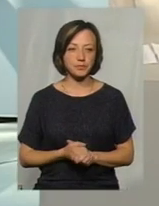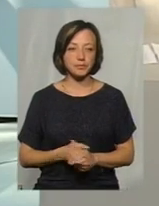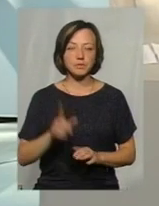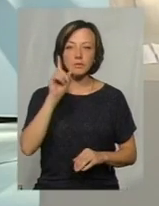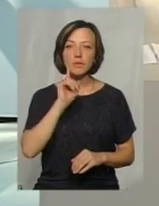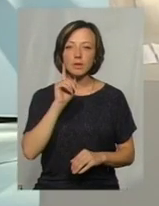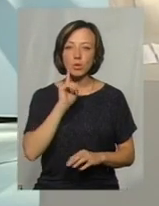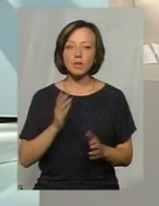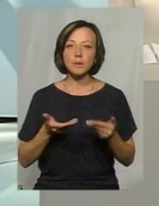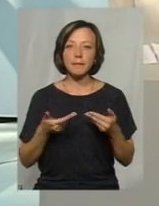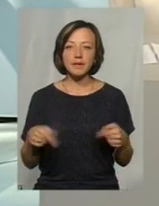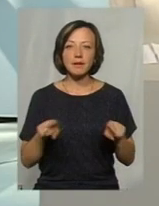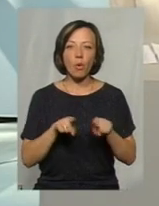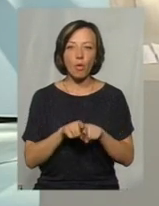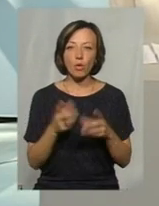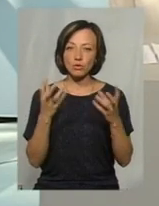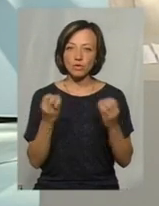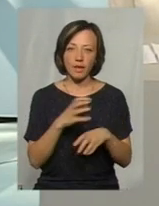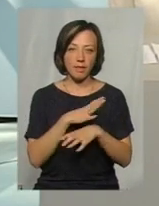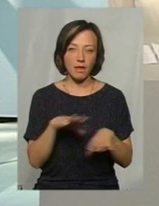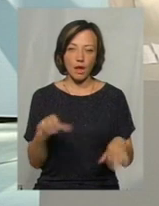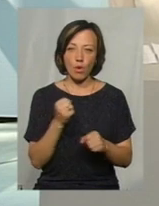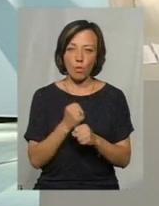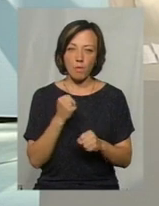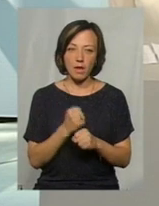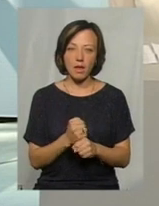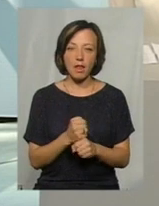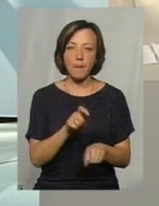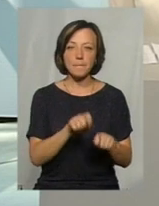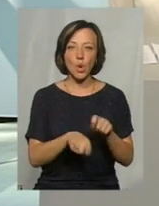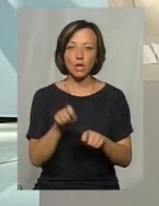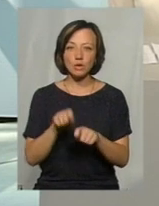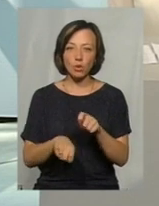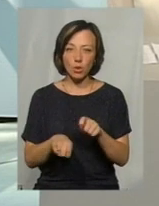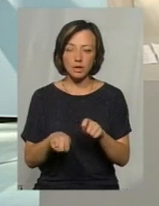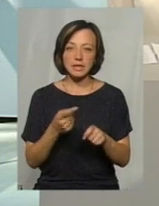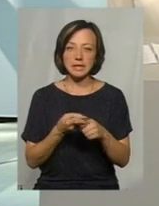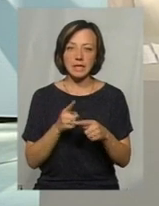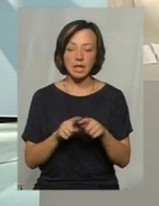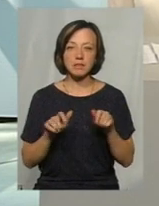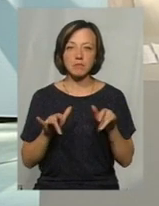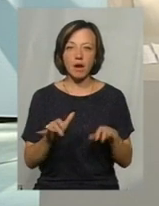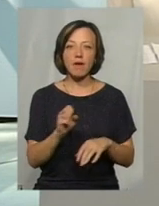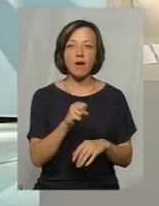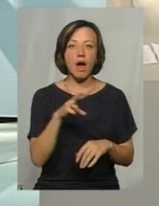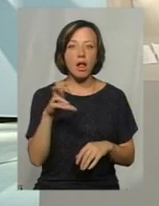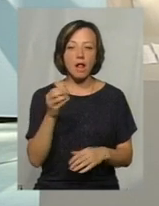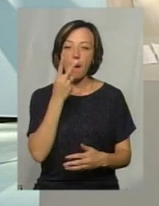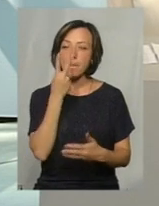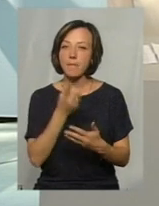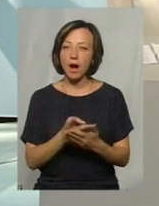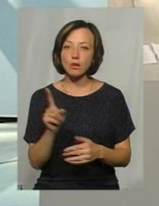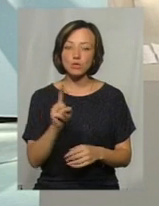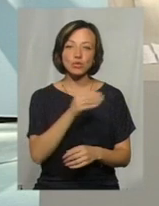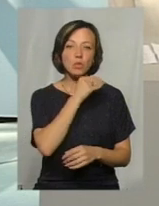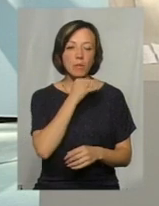що ми такої не робили, моніторингу цієї справи, але бачимо, що